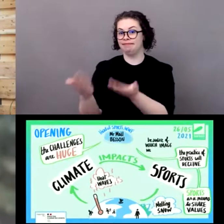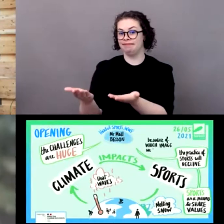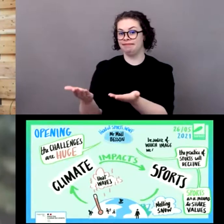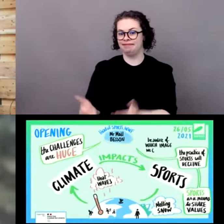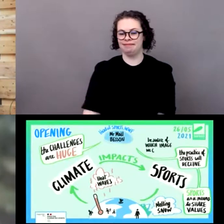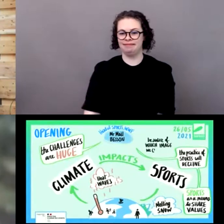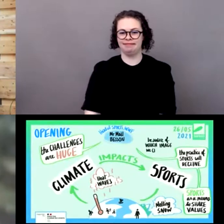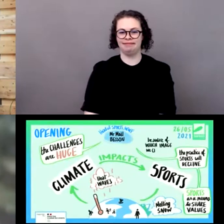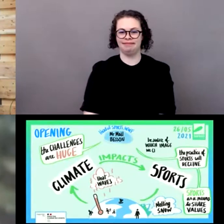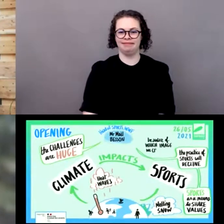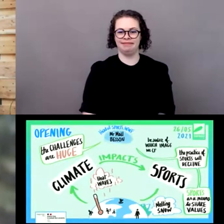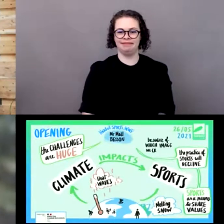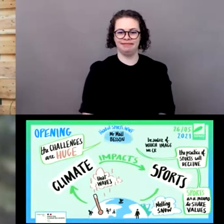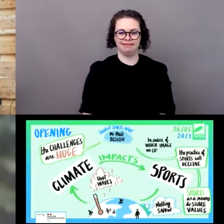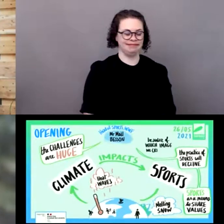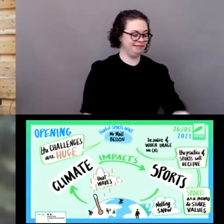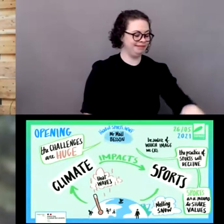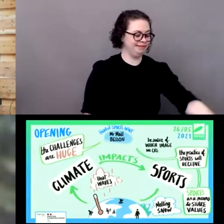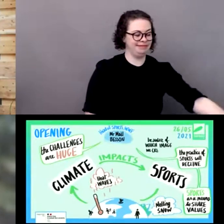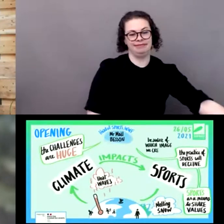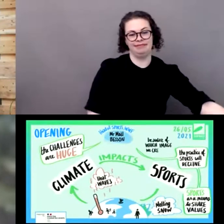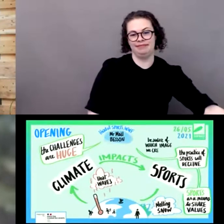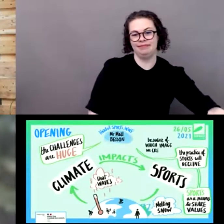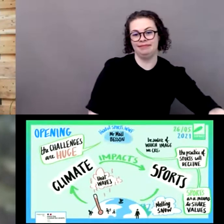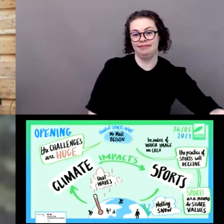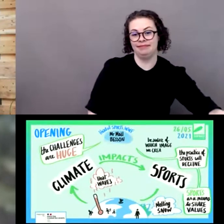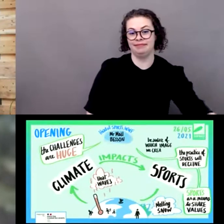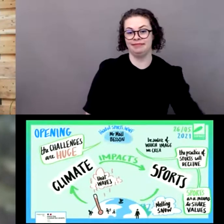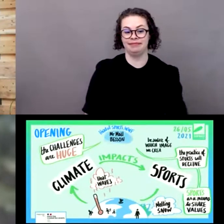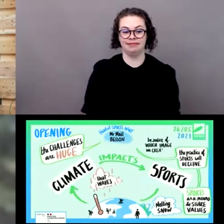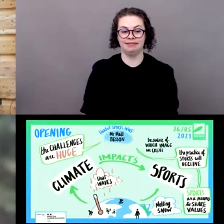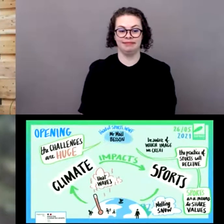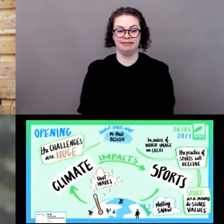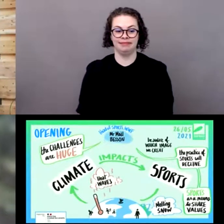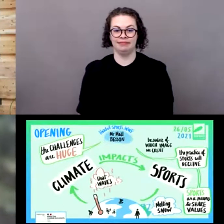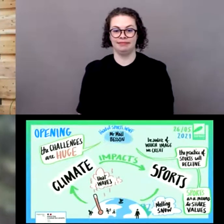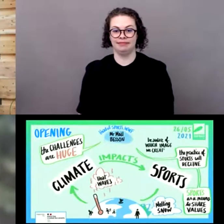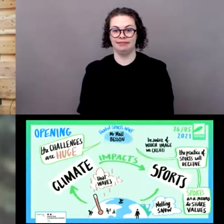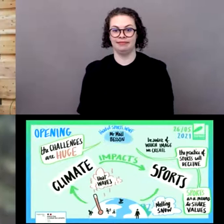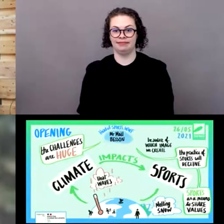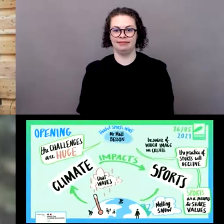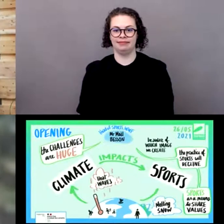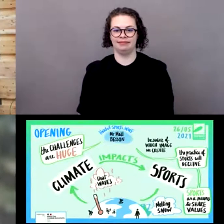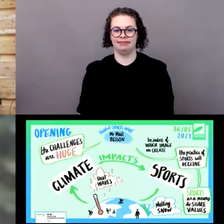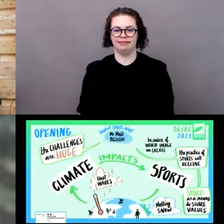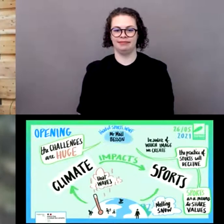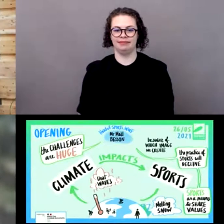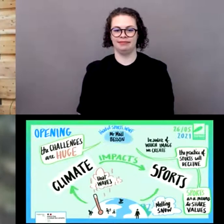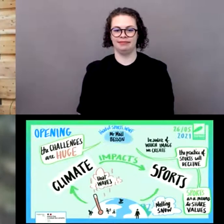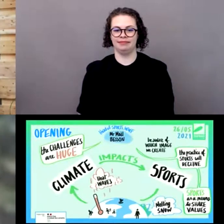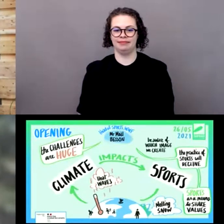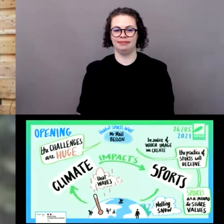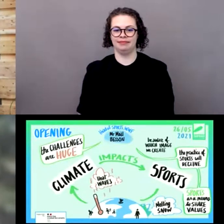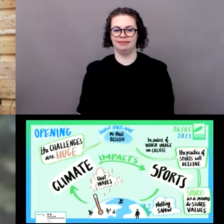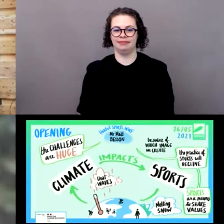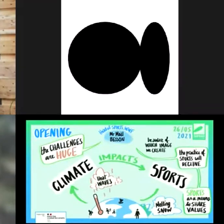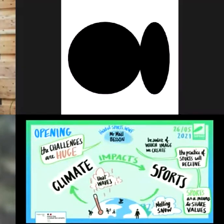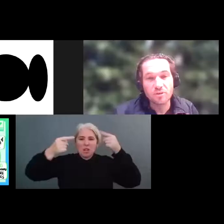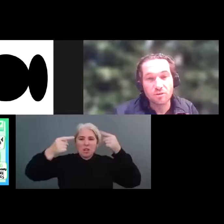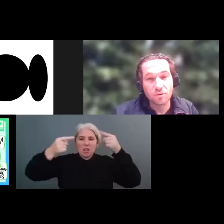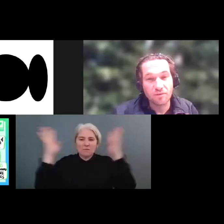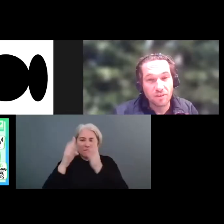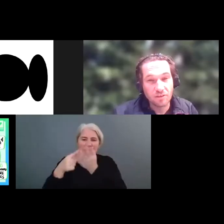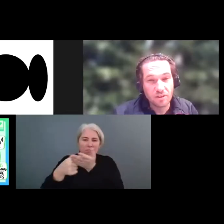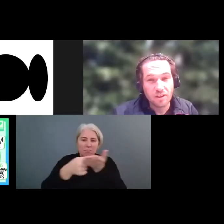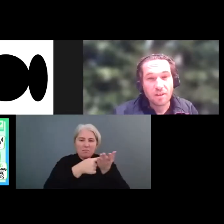de manière générale il ya plusieurs leviers bon l'innovation dans les villes sensibilisation transformation des comportements il ya la